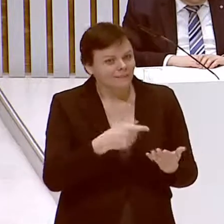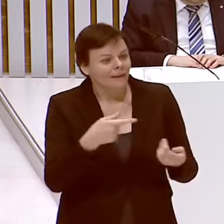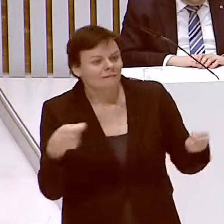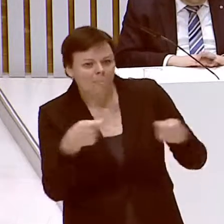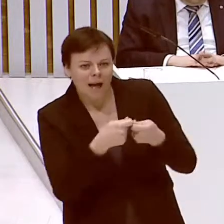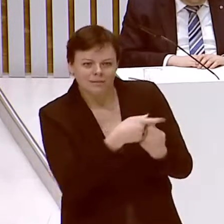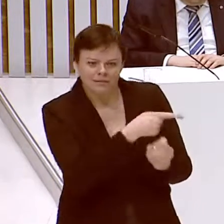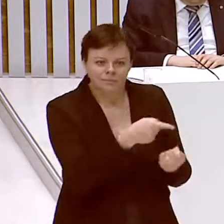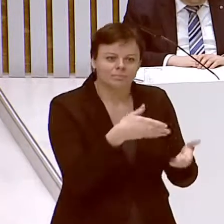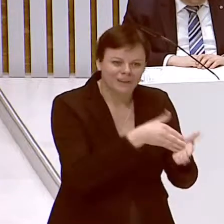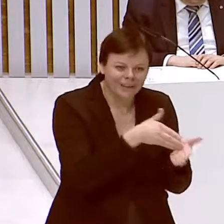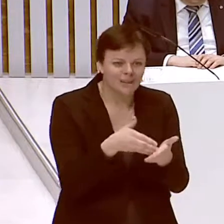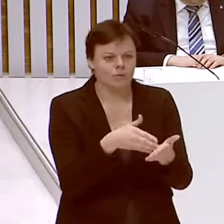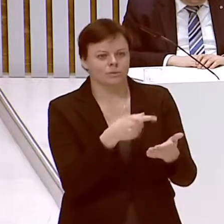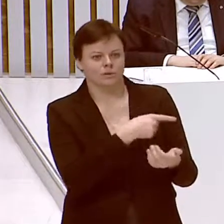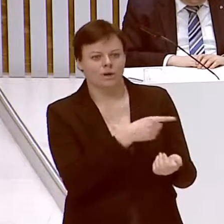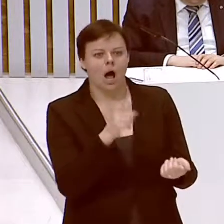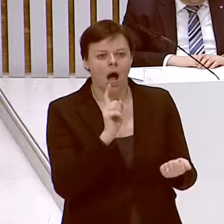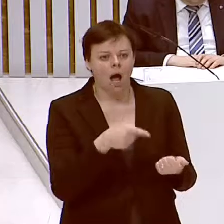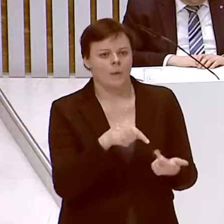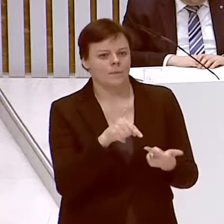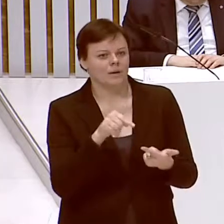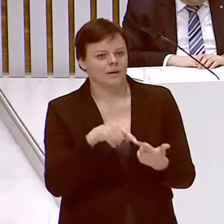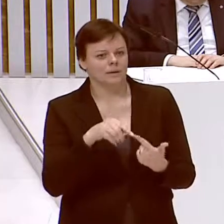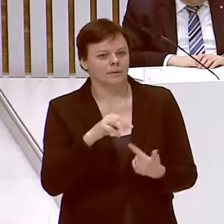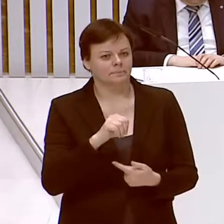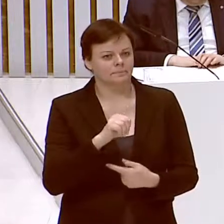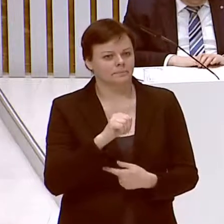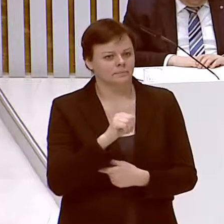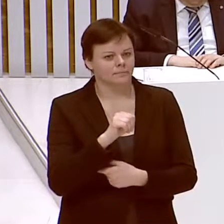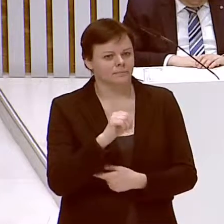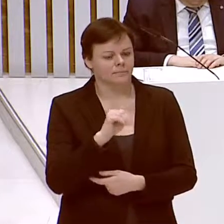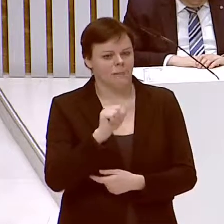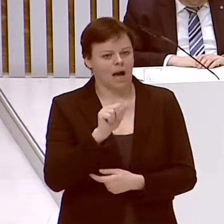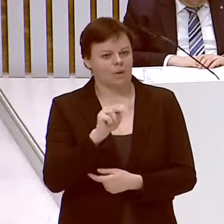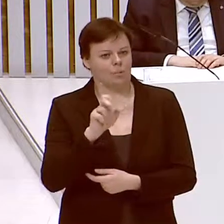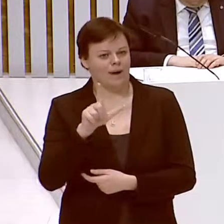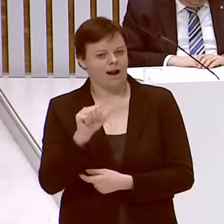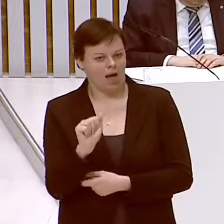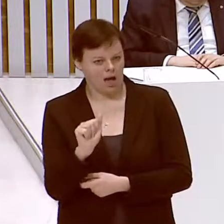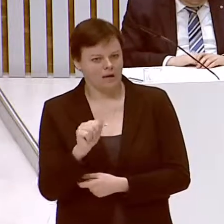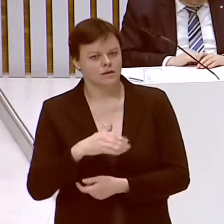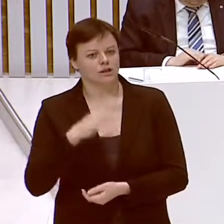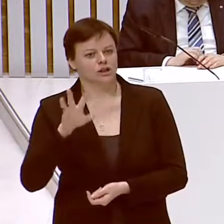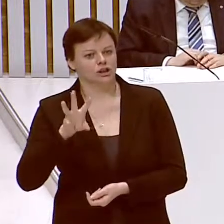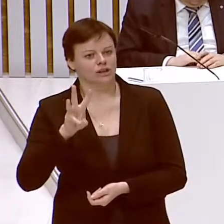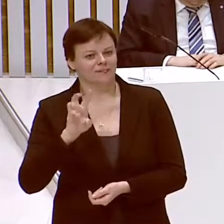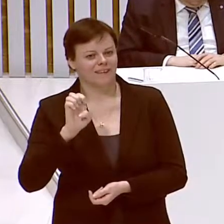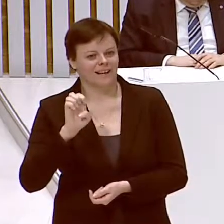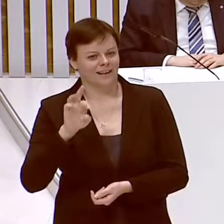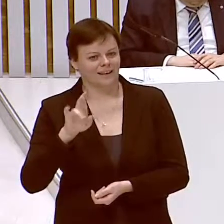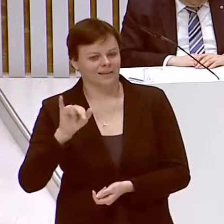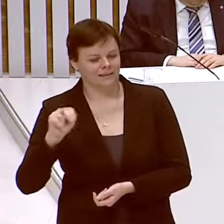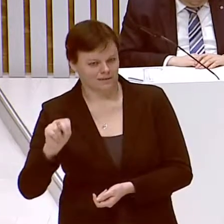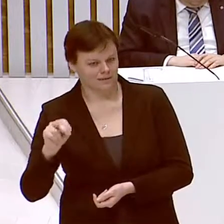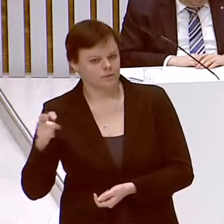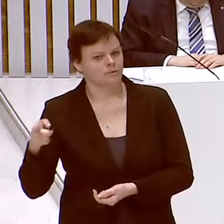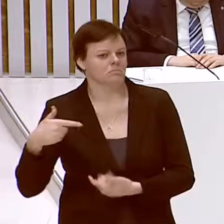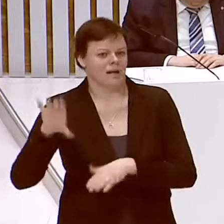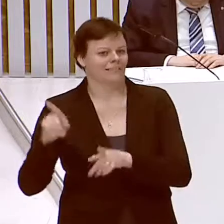Manuela Schwesig, unserer Ministerpräsidentin, genießen. Ich würde sagen, das ist eher eine stiefmütterliche Behandlung.